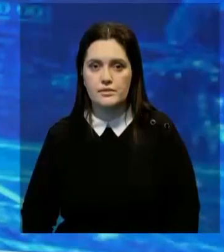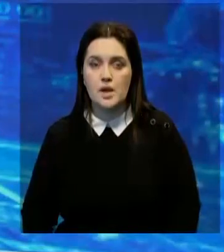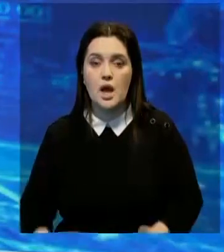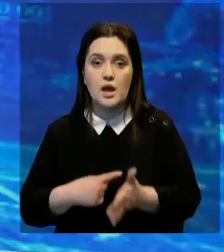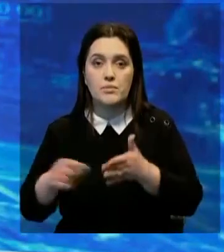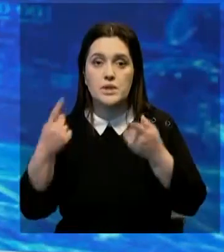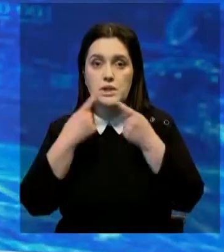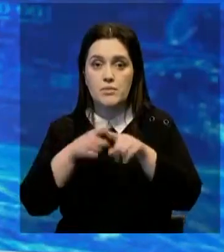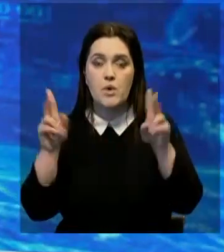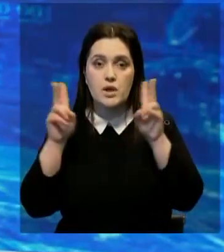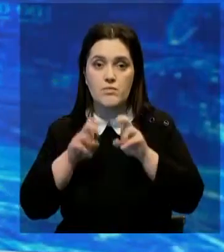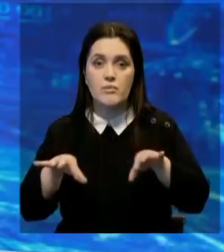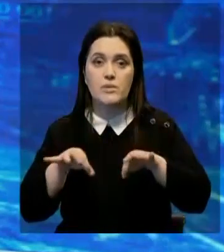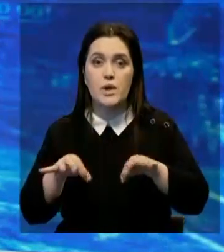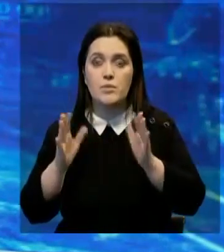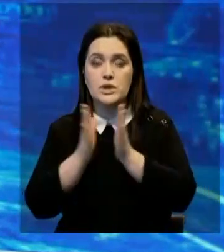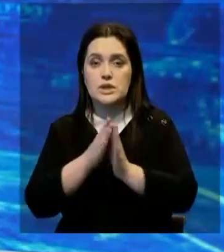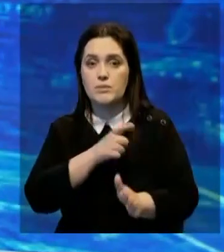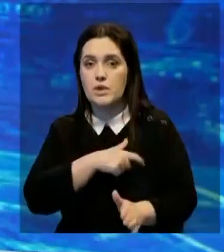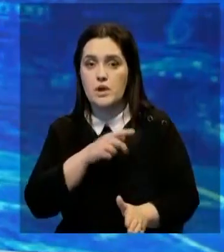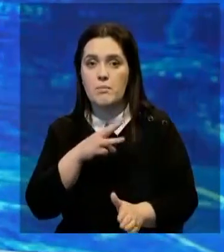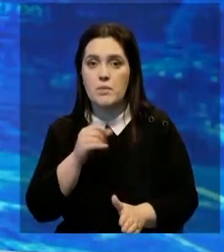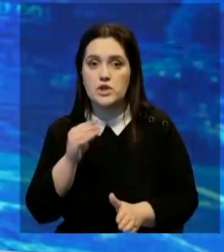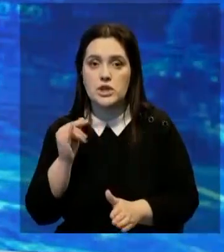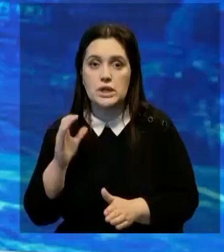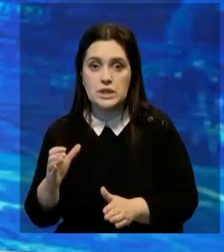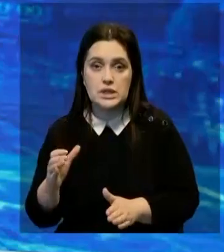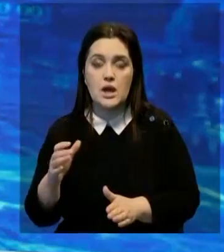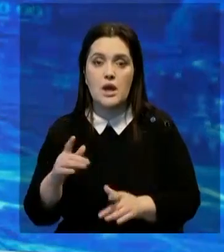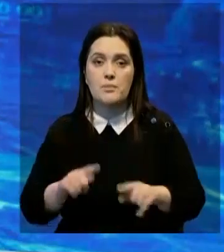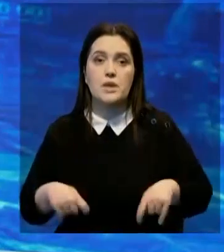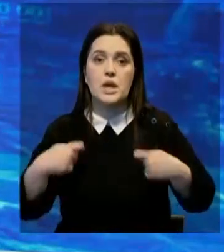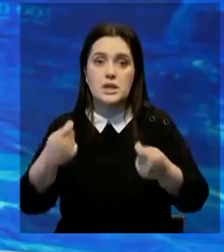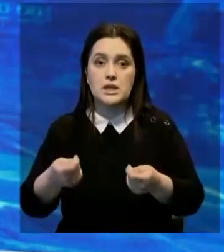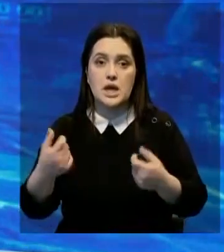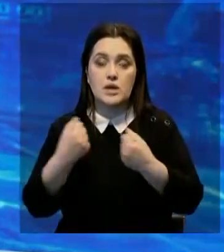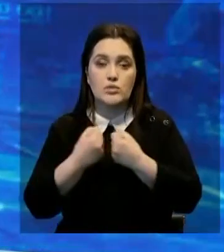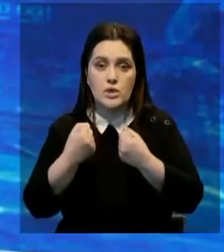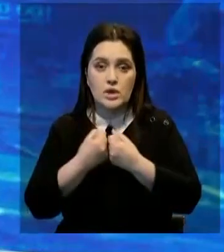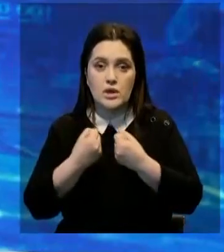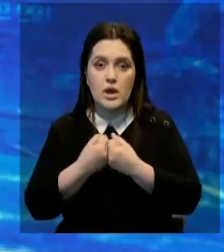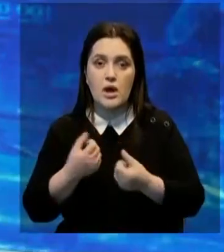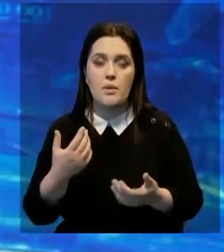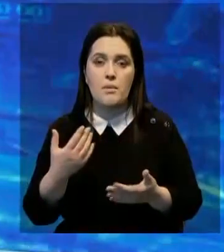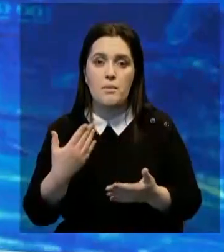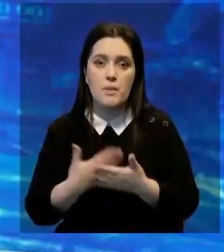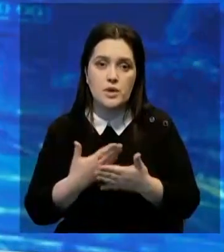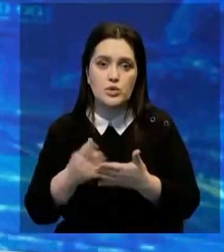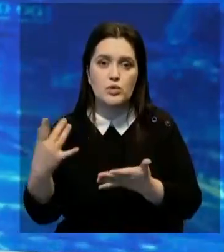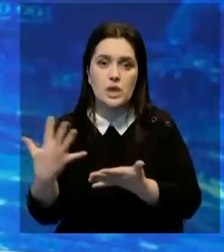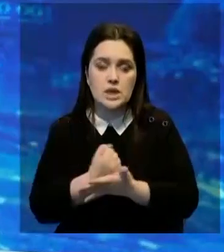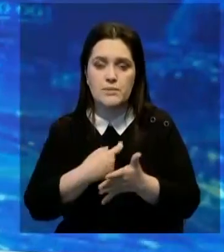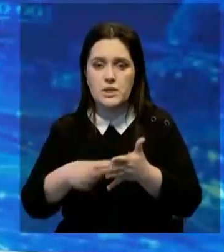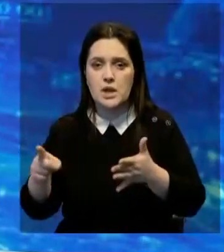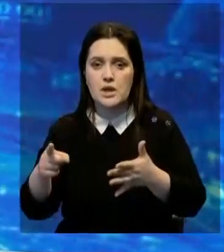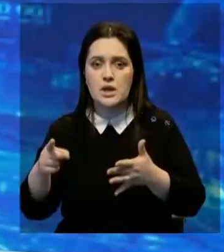Отменить техосмотр автомобилей просят депутаты Можилиса. По их словам, при передаче этой сферы в конкурентную среду предполагалось, что